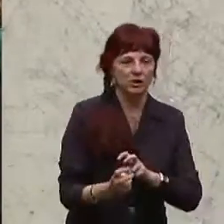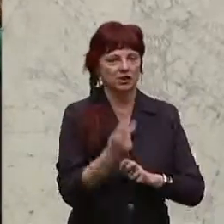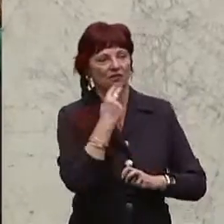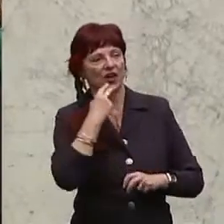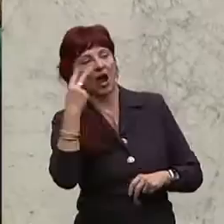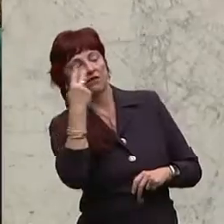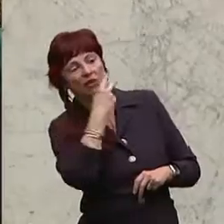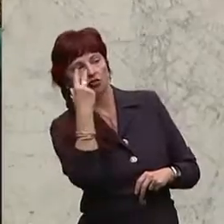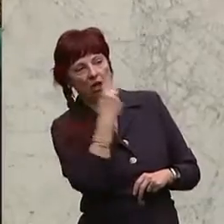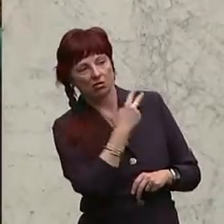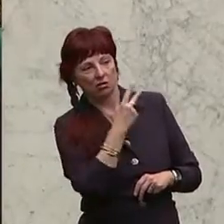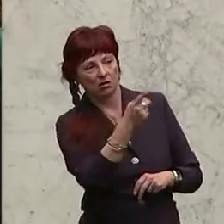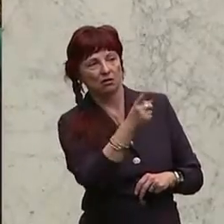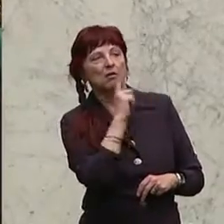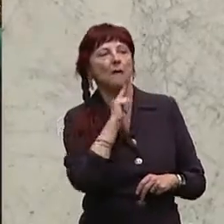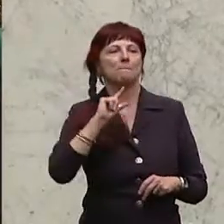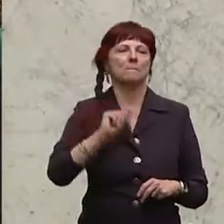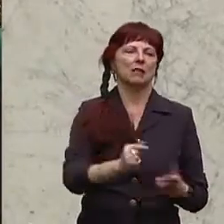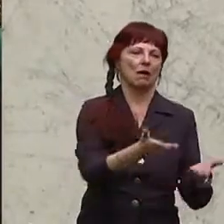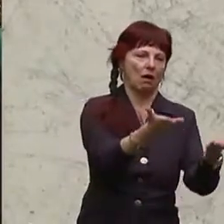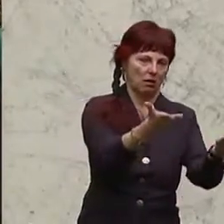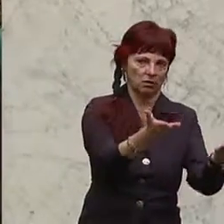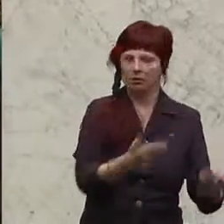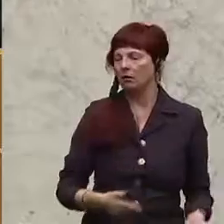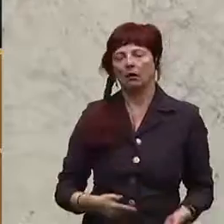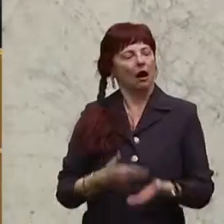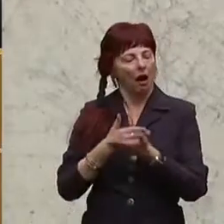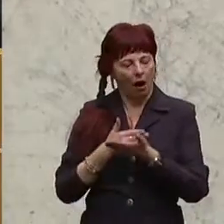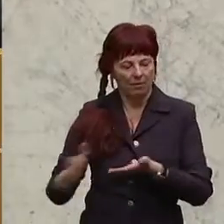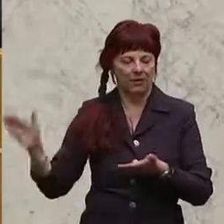dafür aus? Das ist die Minderheit. Dieser Antrag ist abgelehnt. Minderheit.